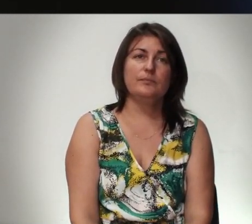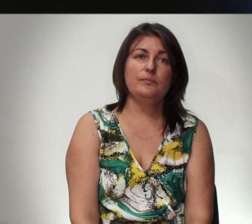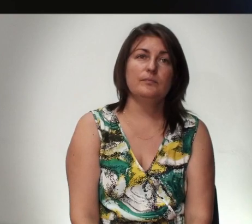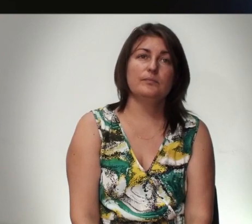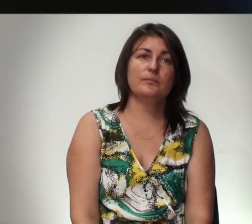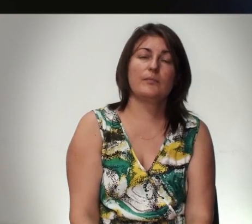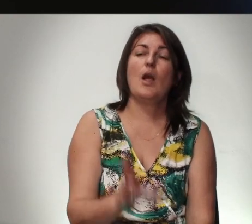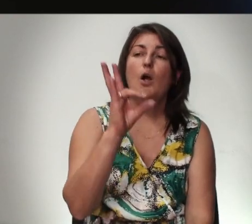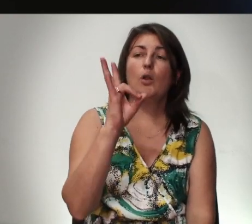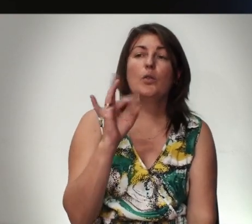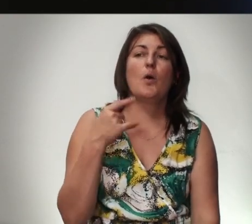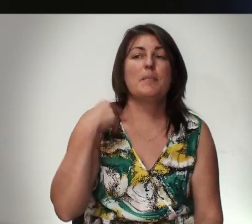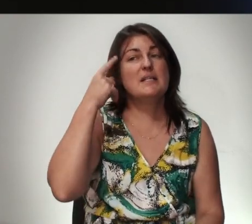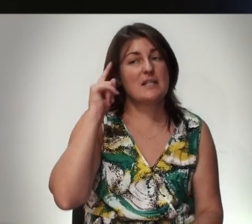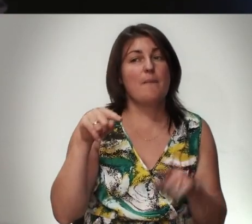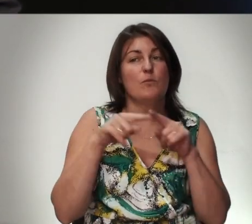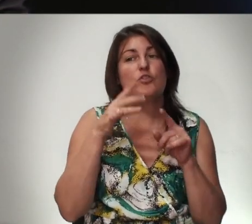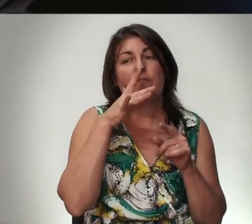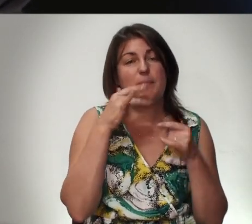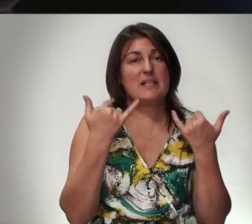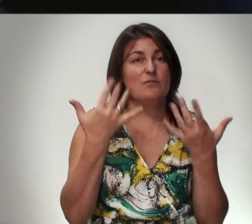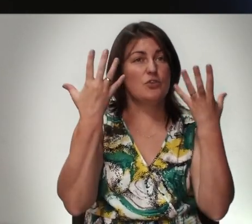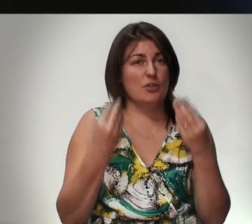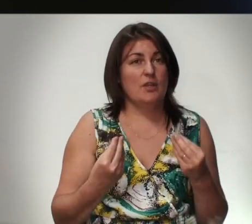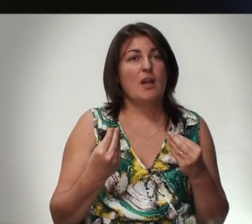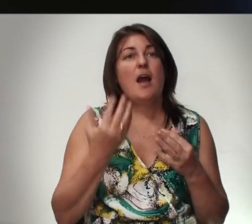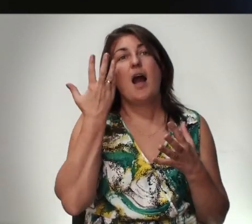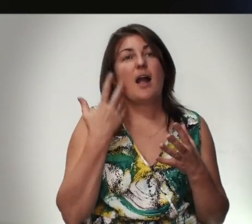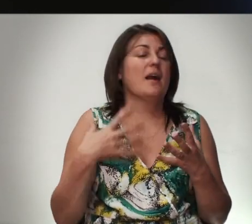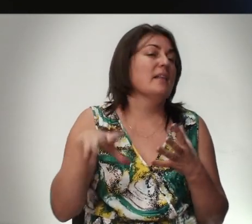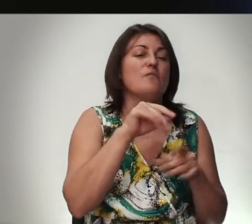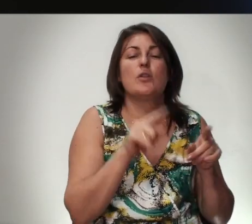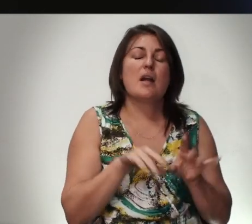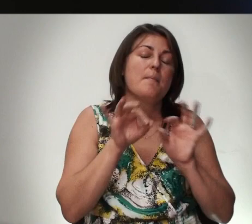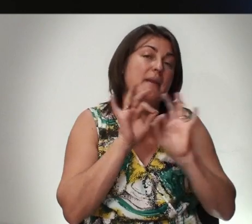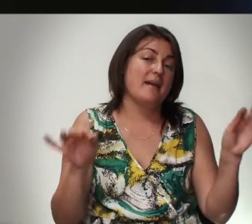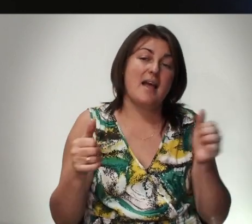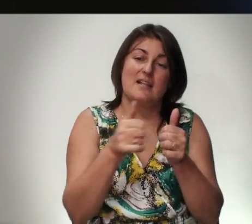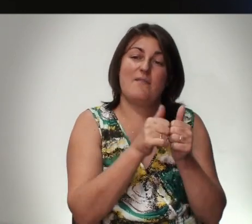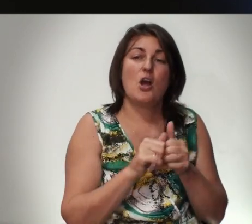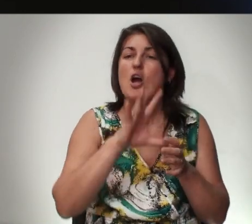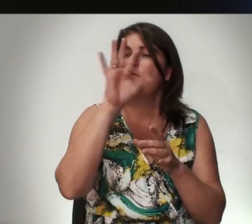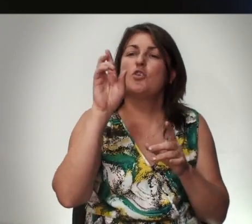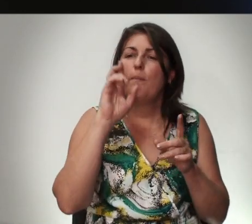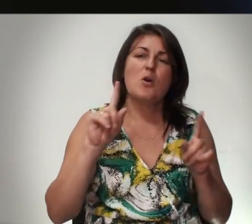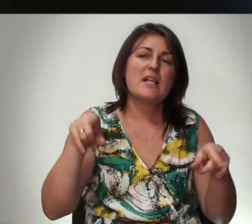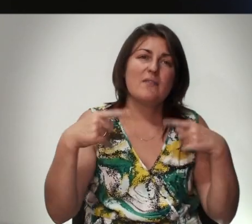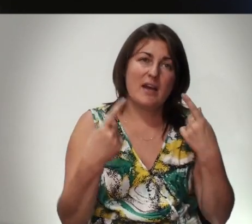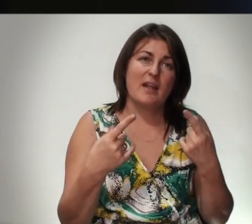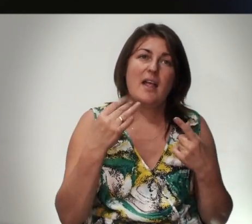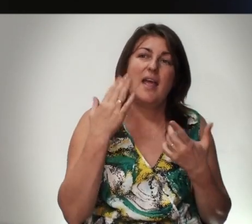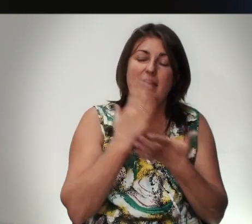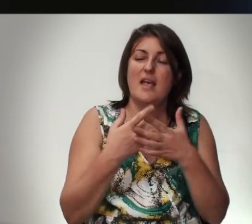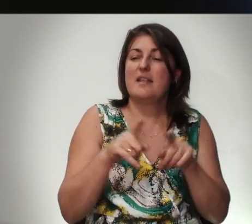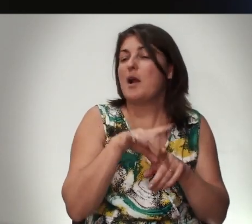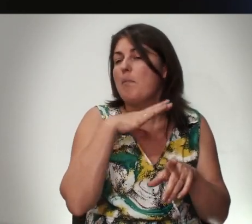Но Мы знаем В то же Время На Сегодняшний День Когда Все Так Прекрасно Вокруг Все Что Бог Сотворил Есть